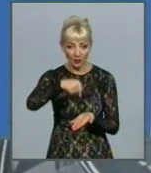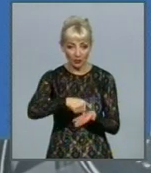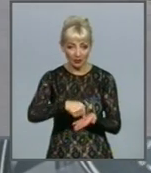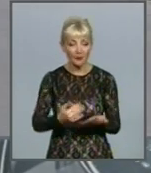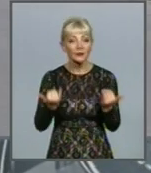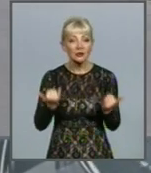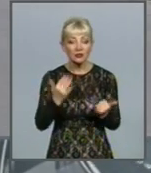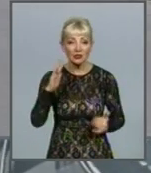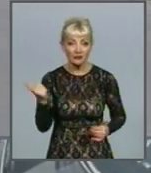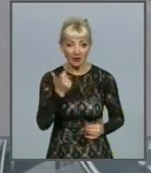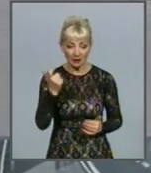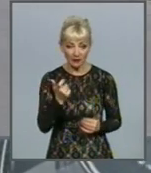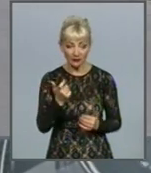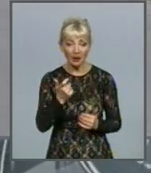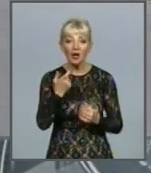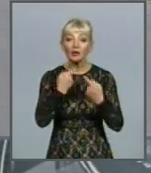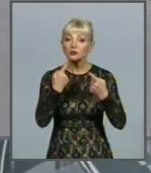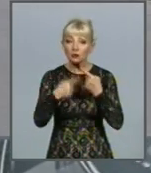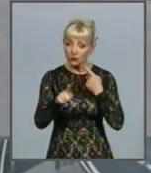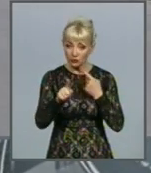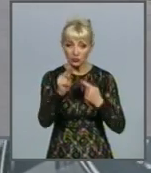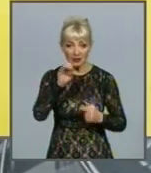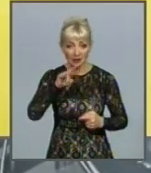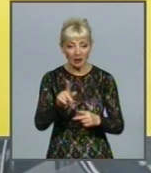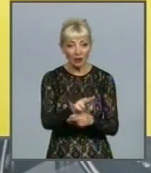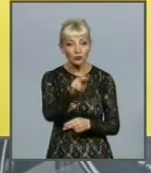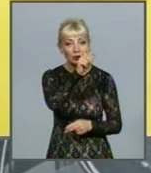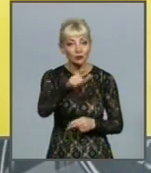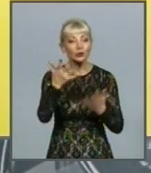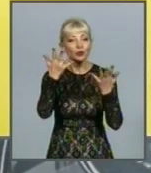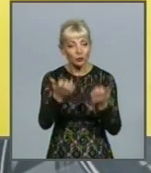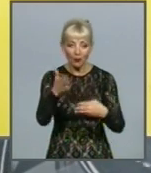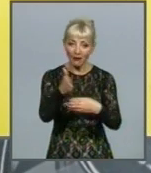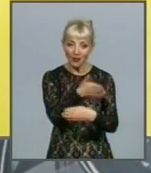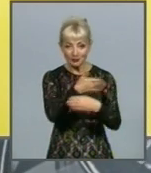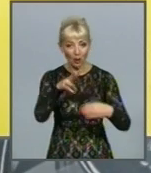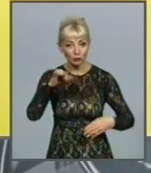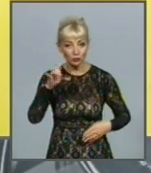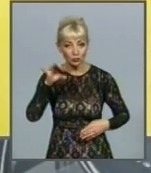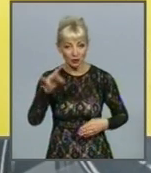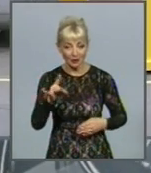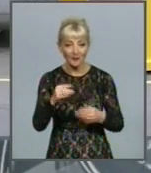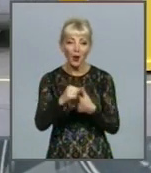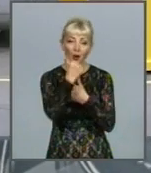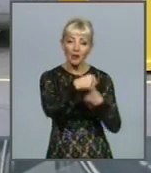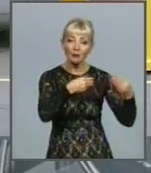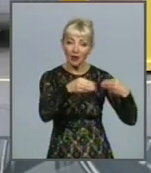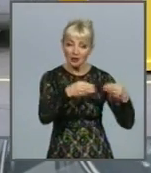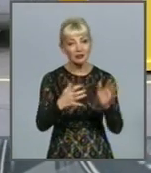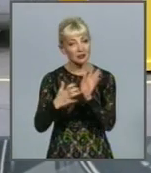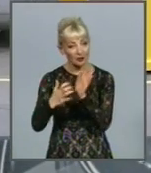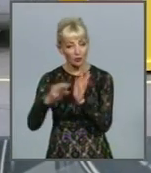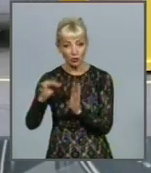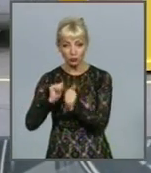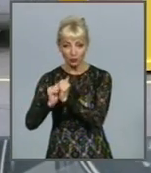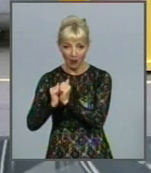Зараз же у Харкові поставили собі іншу мету – навчити людей ще й сортувати сміття. Окремо пластик, скло та папір.